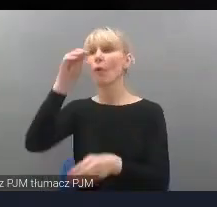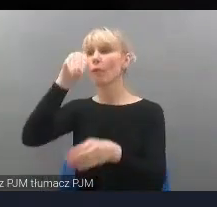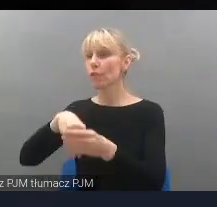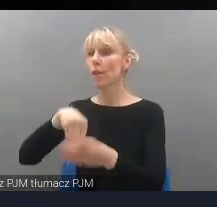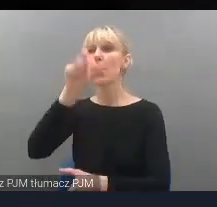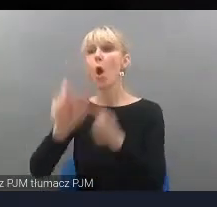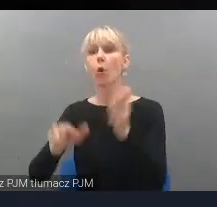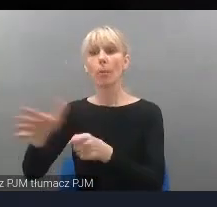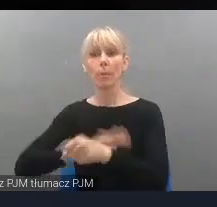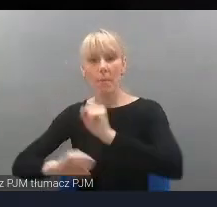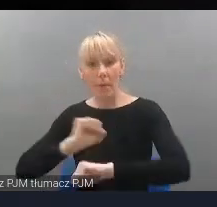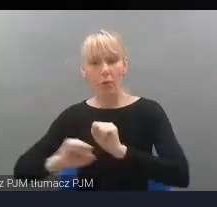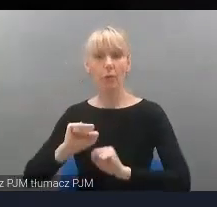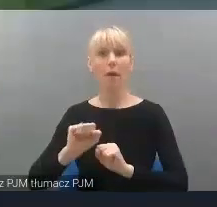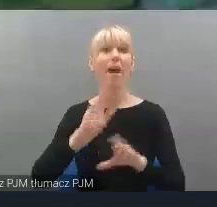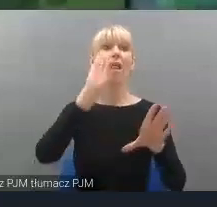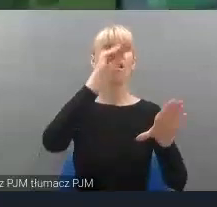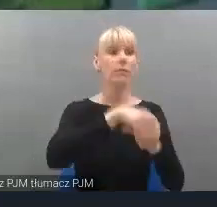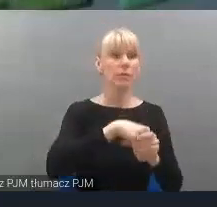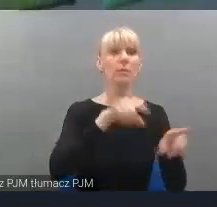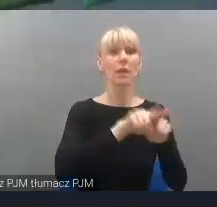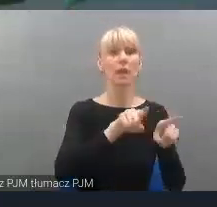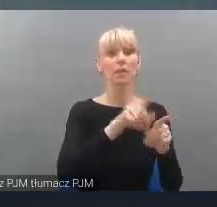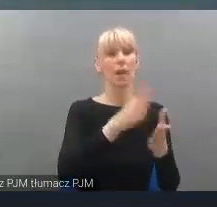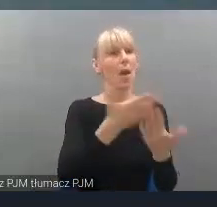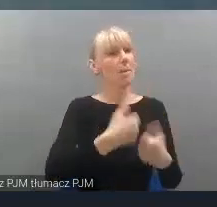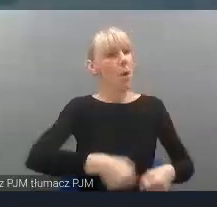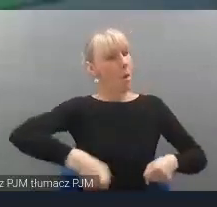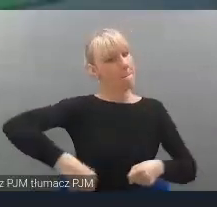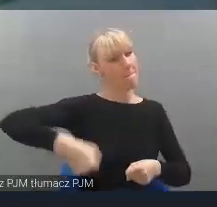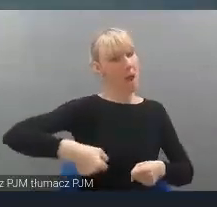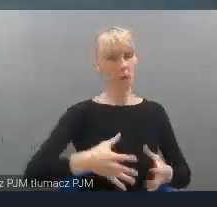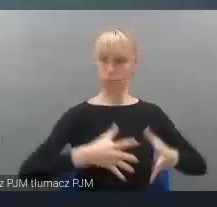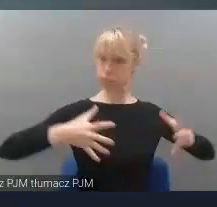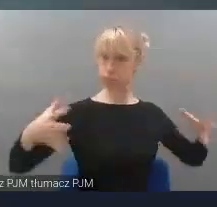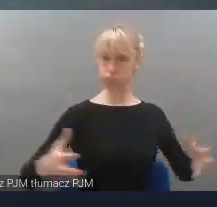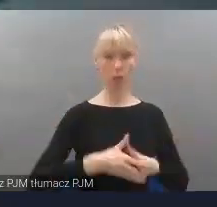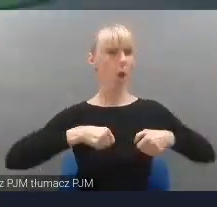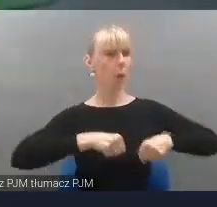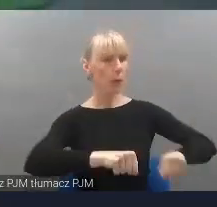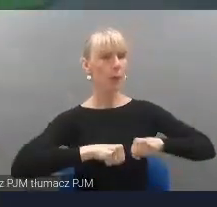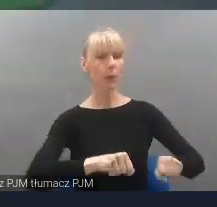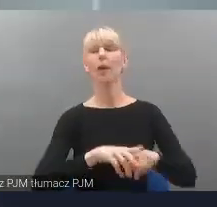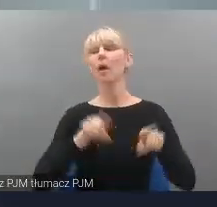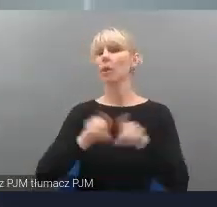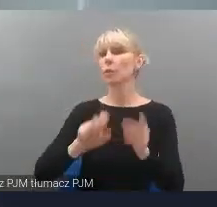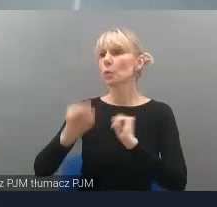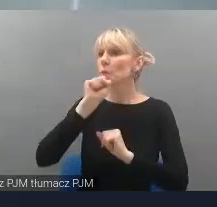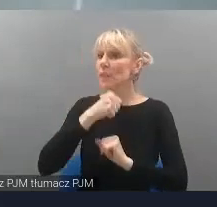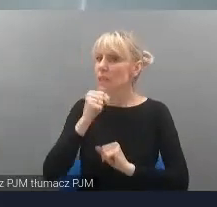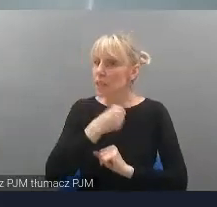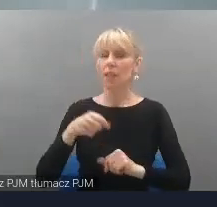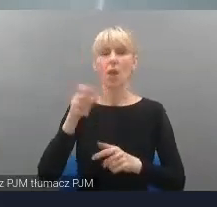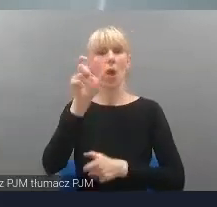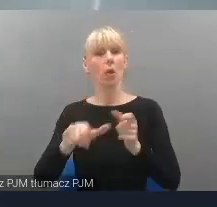ale też osoby na przykład z bagażem, z wózkiem, z małym dzieckiem, kobiety w ciąży, seniorzy, osoby z